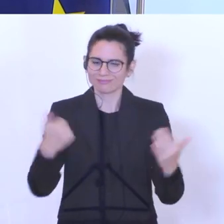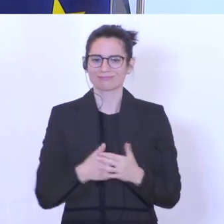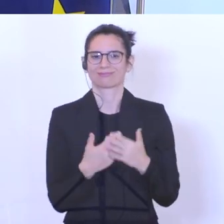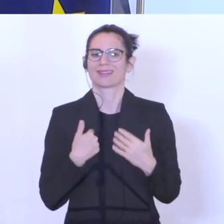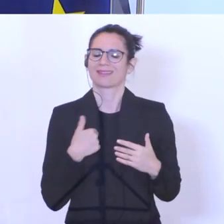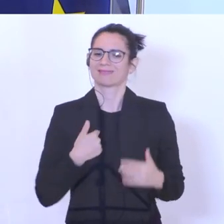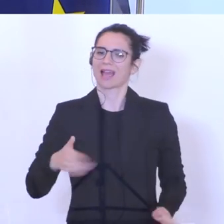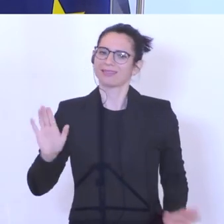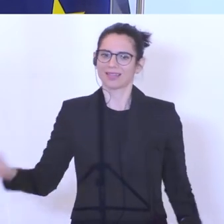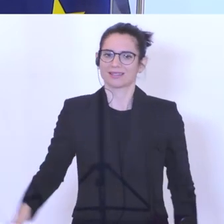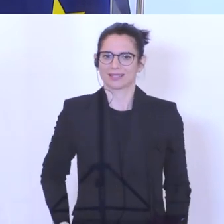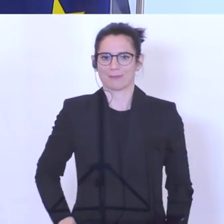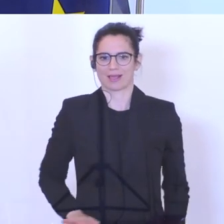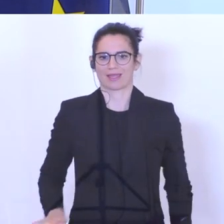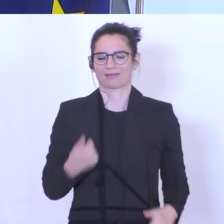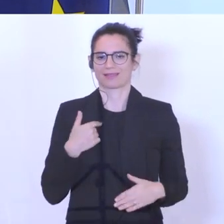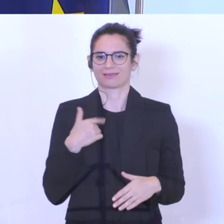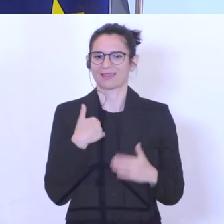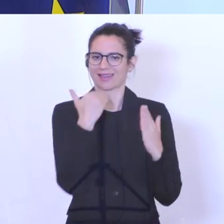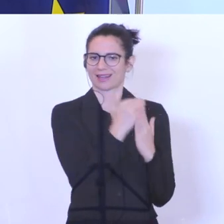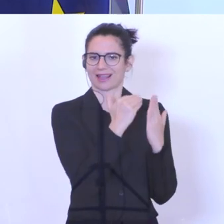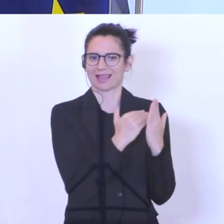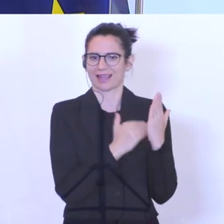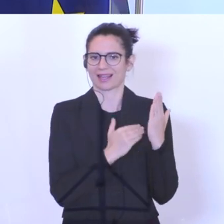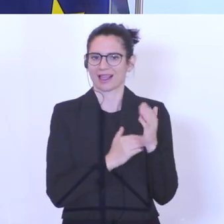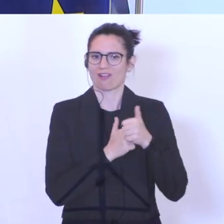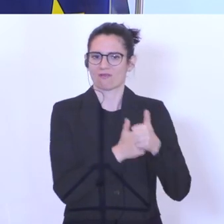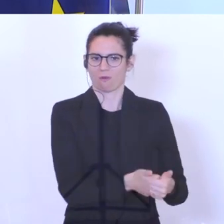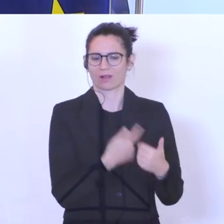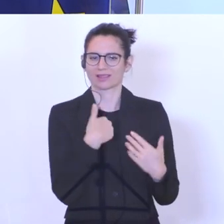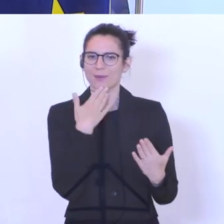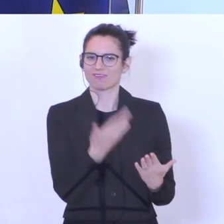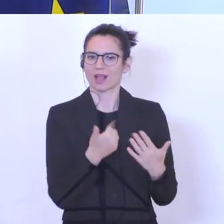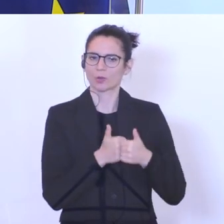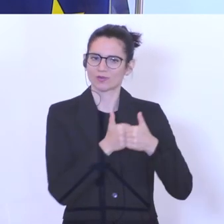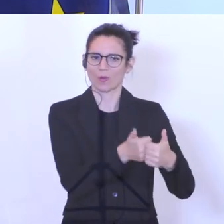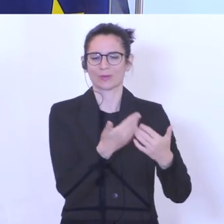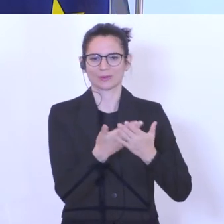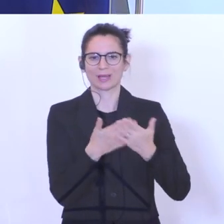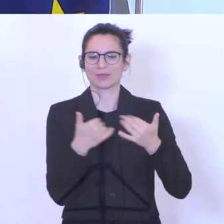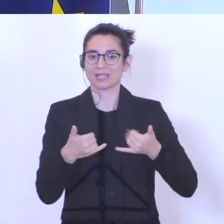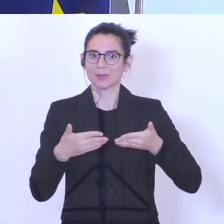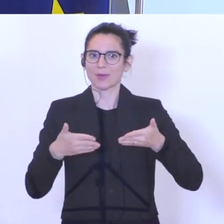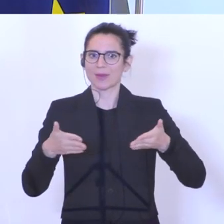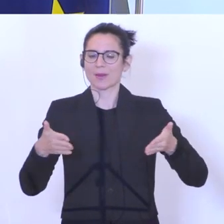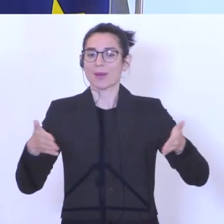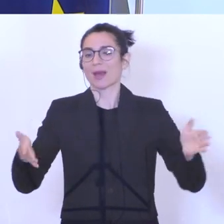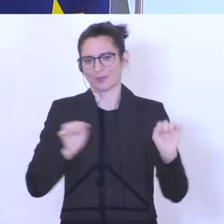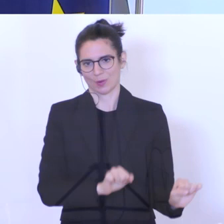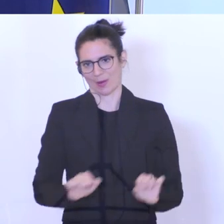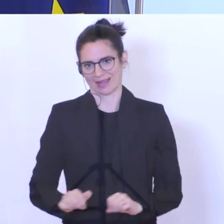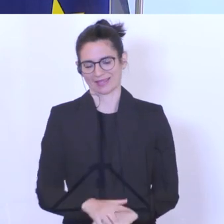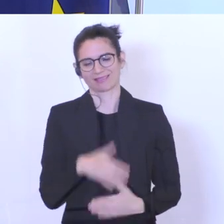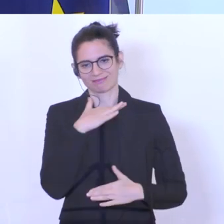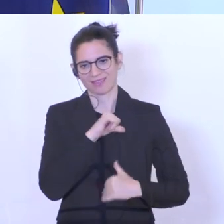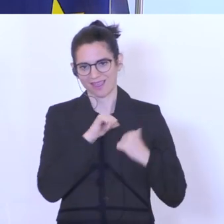die sich so diszipliniert auch an die Regeln und Empfehlungen halten, dass dieses schrittweise wieder Hochfahren für uns alle möglich ist.